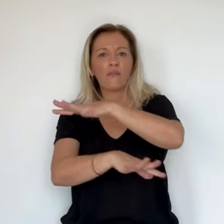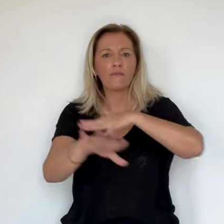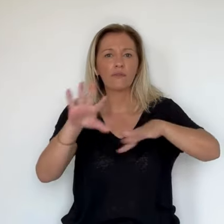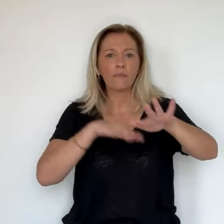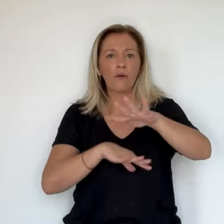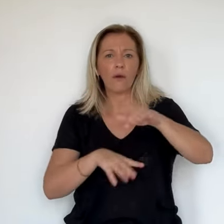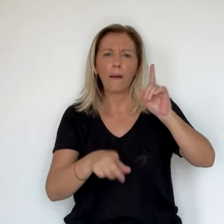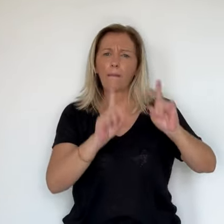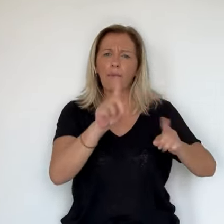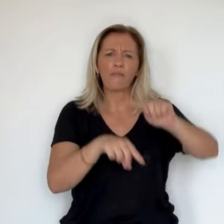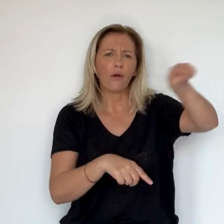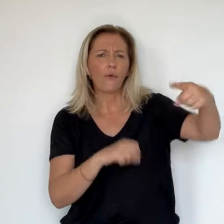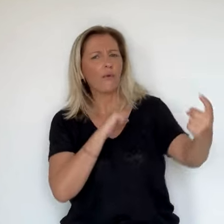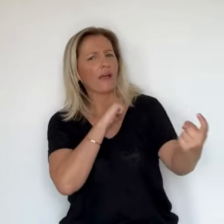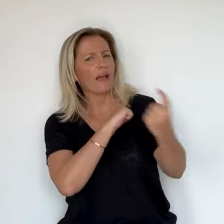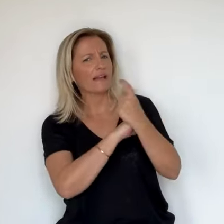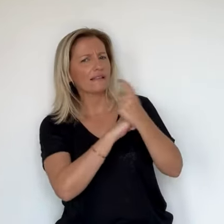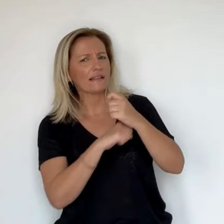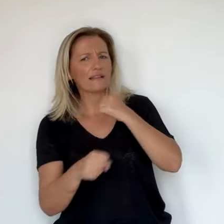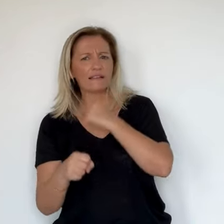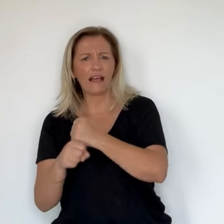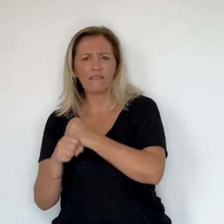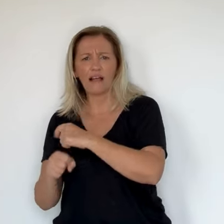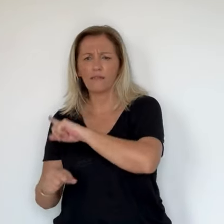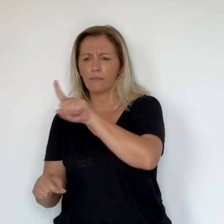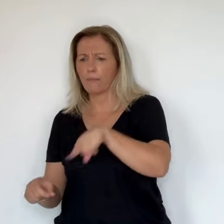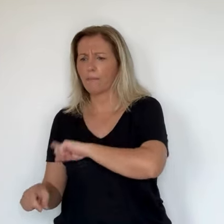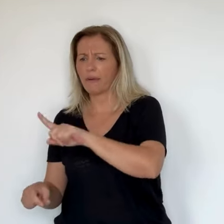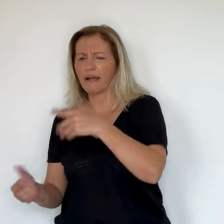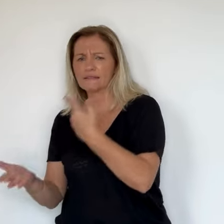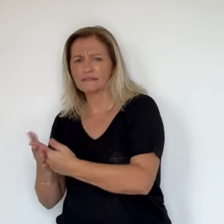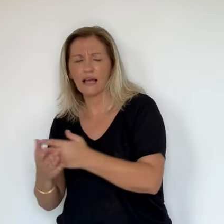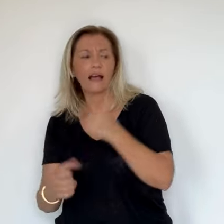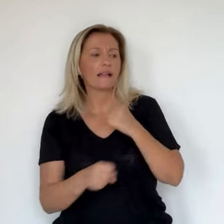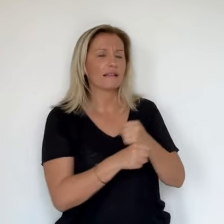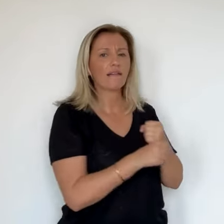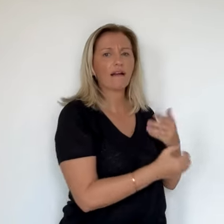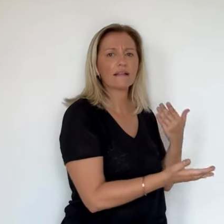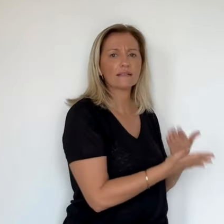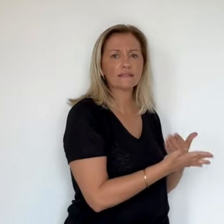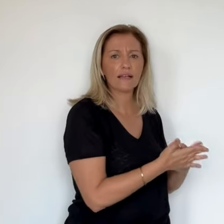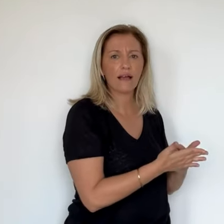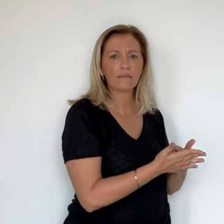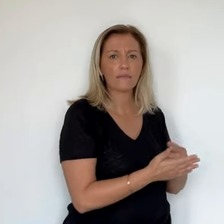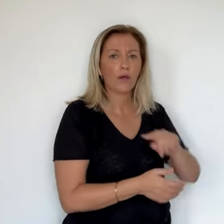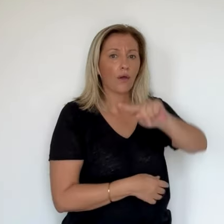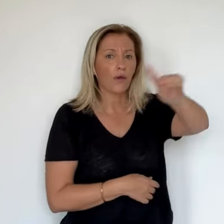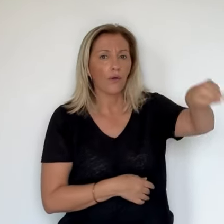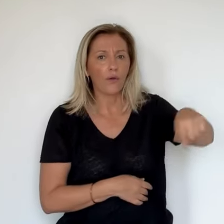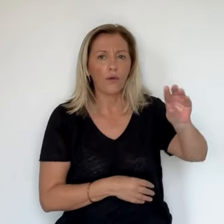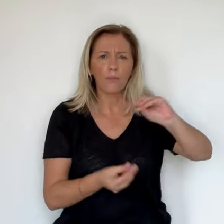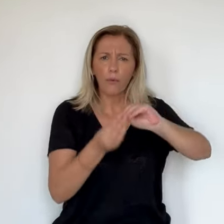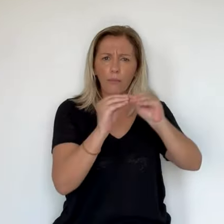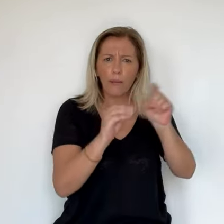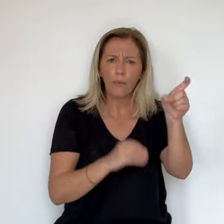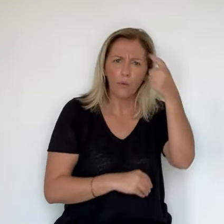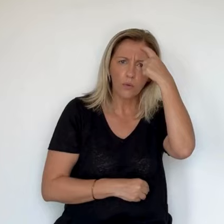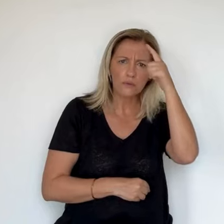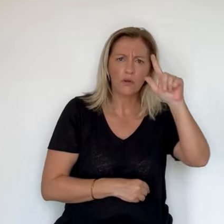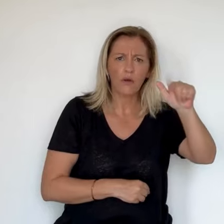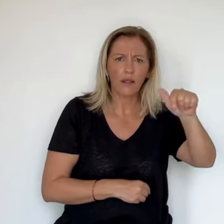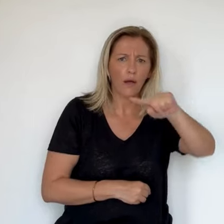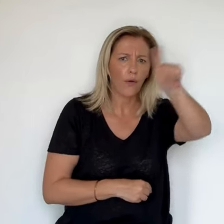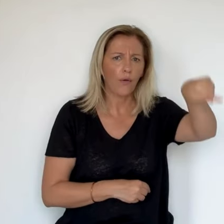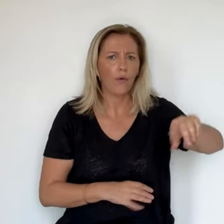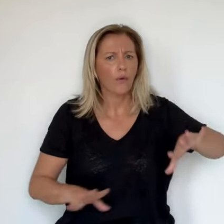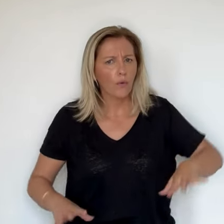souvent nous critiquent en Corse, on fait ceci, on ne fait pas cela. Là ils sont vraiment à la pointe, très très sensibilisés. Le